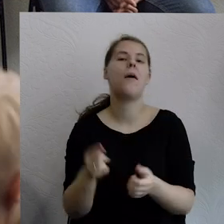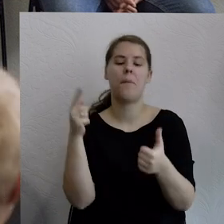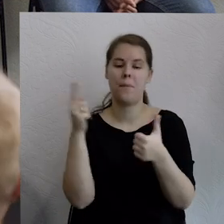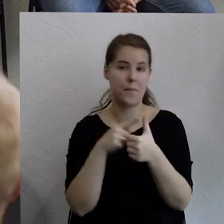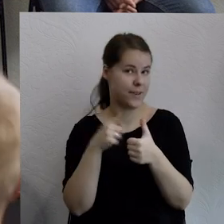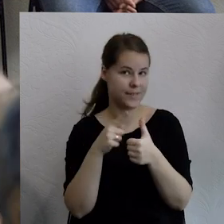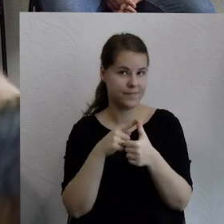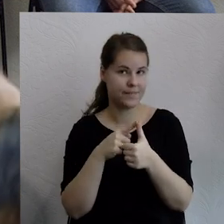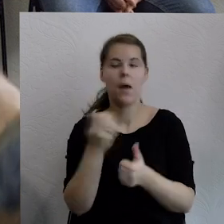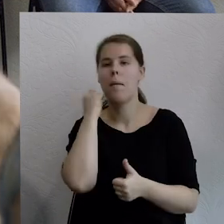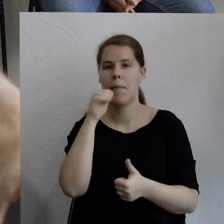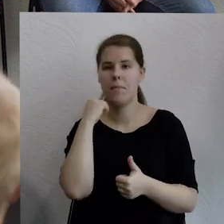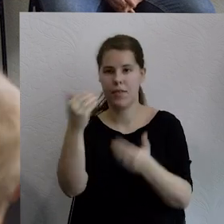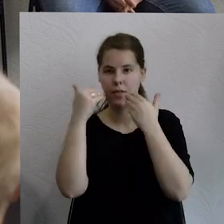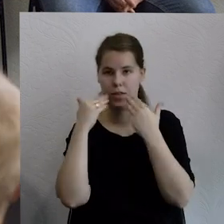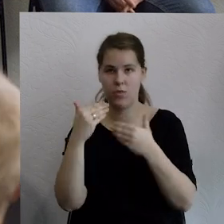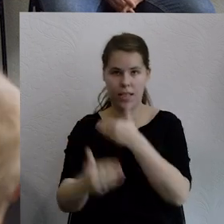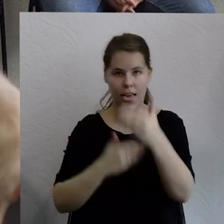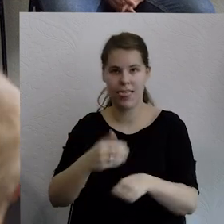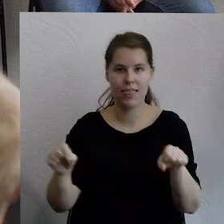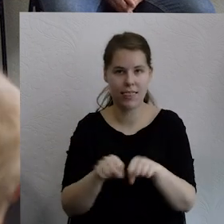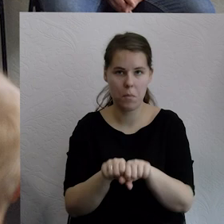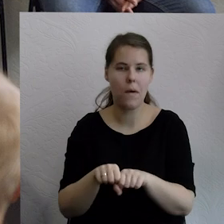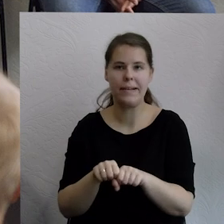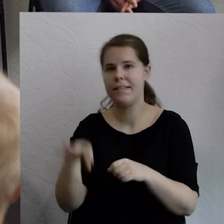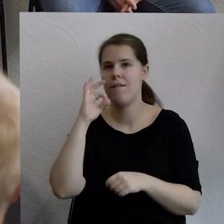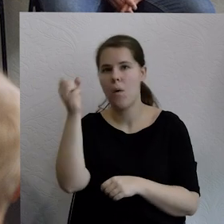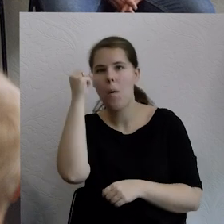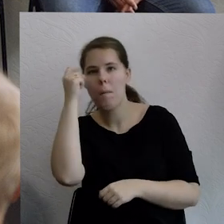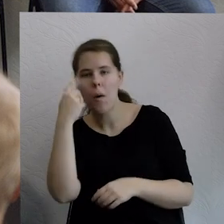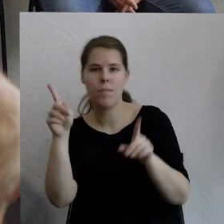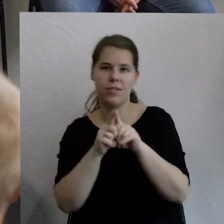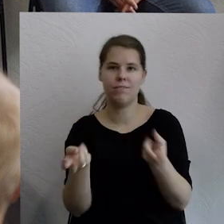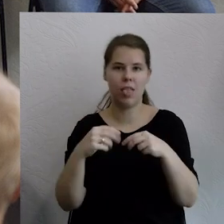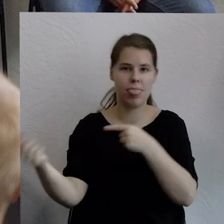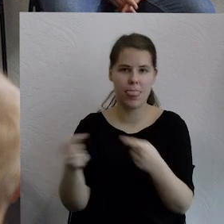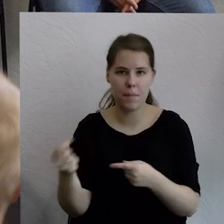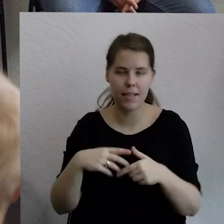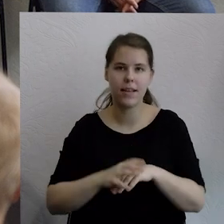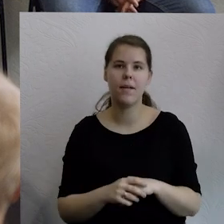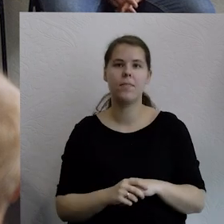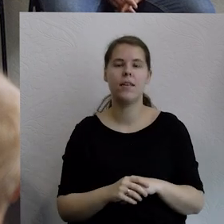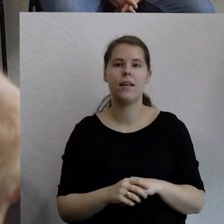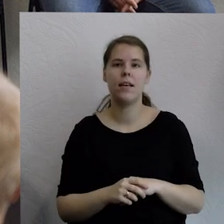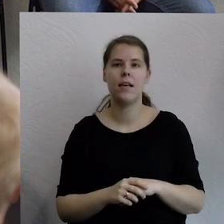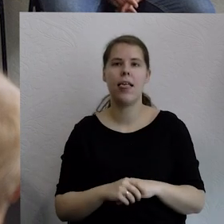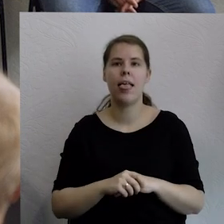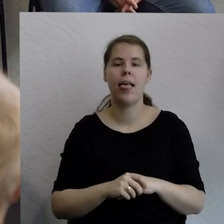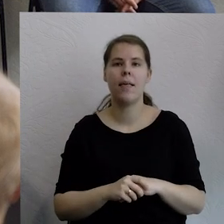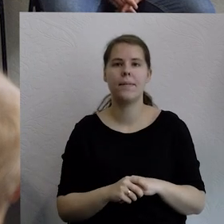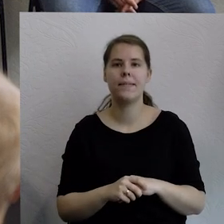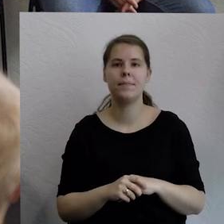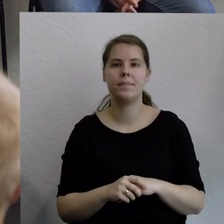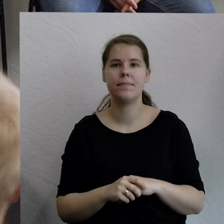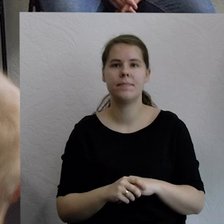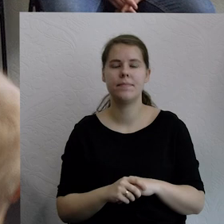wielkie dzięki dla akcji Demokracja za ten pomysł i format. Ale trochę w odpowiedzi na apel samy